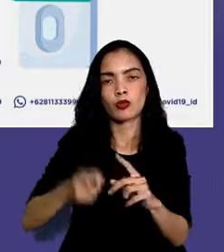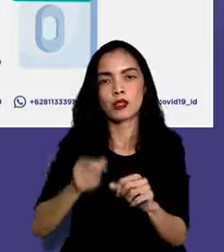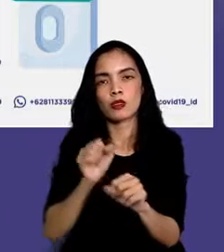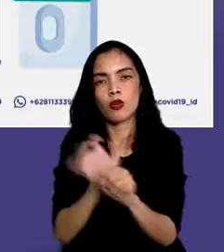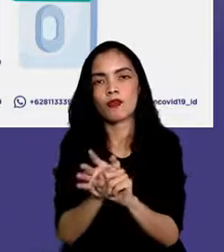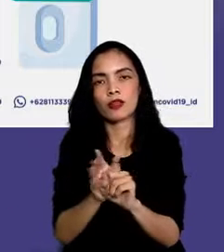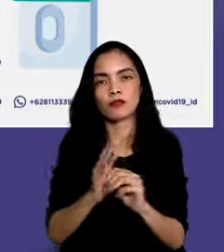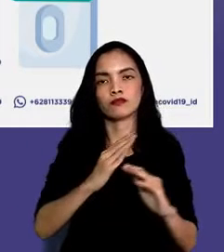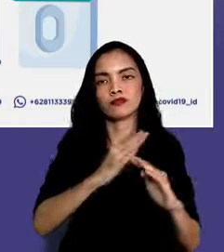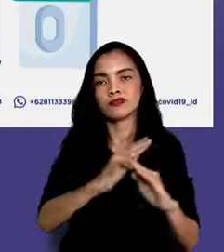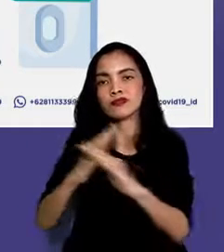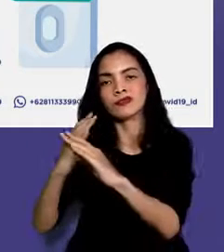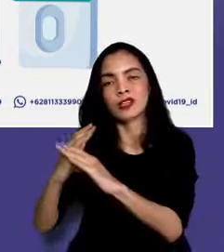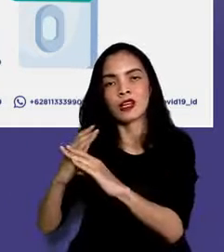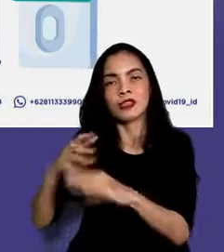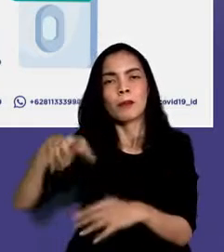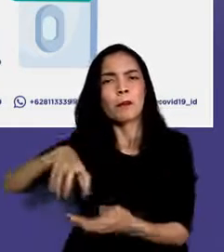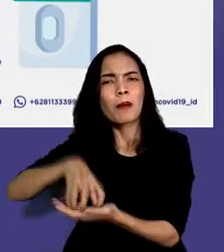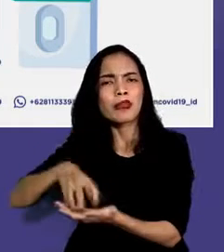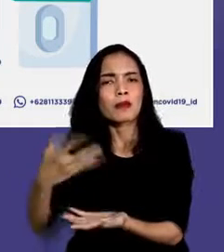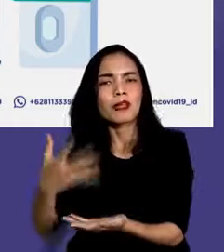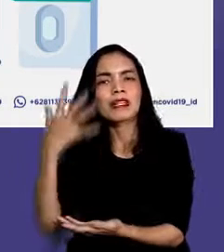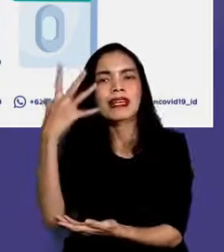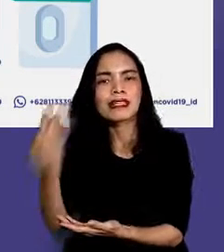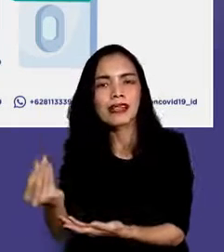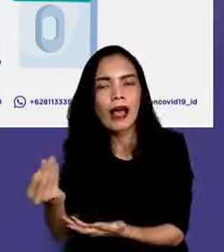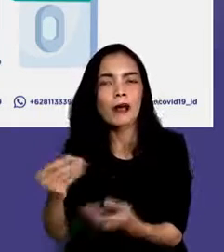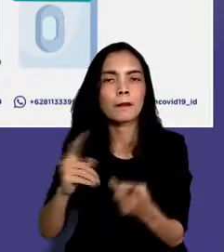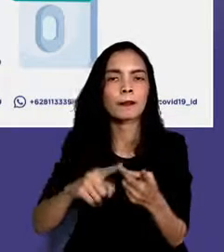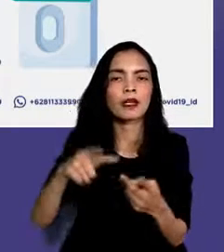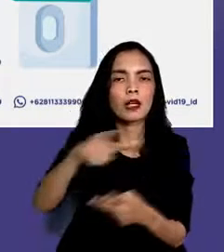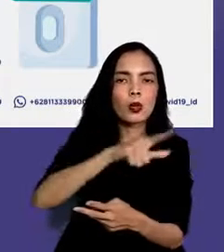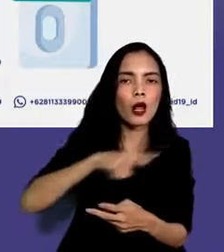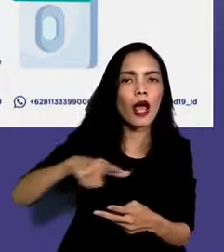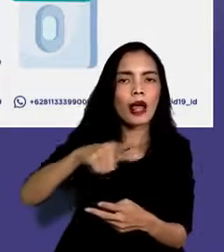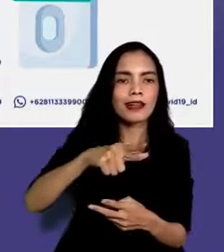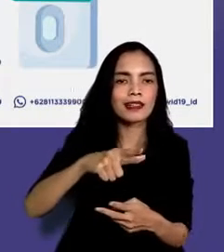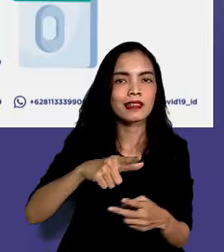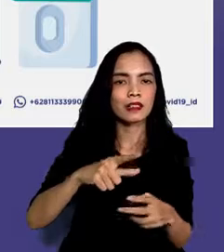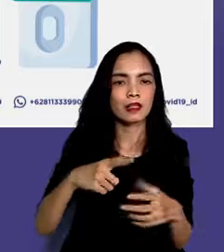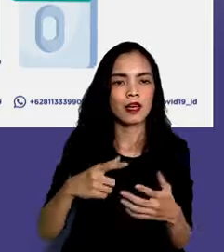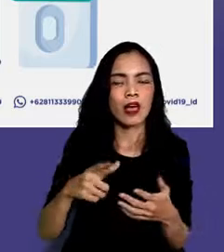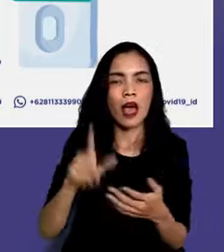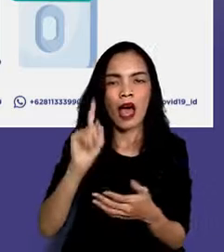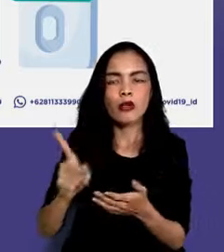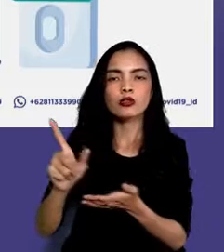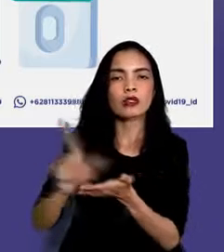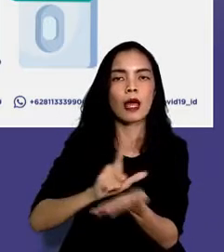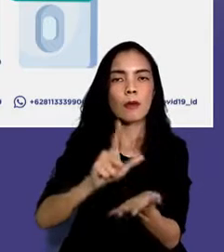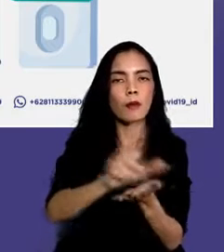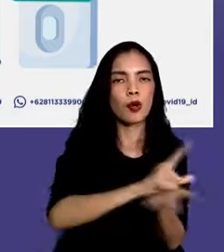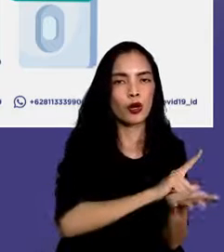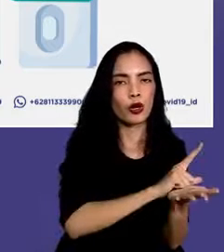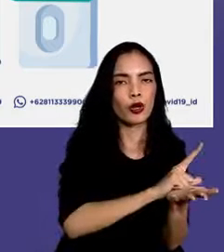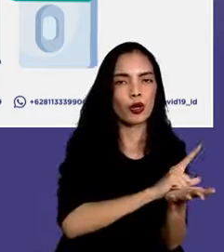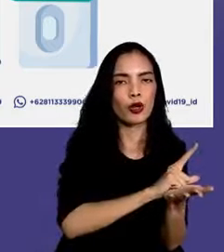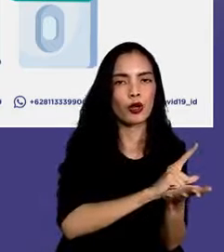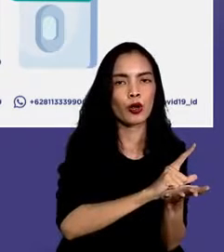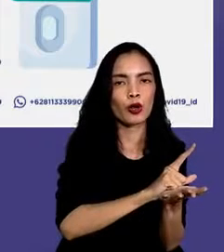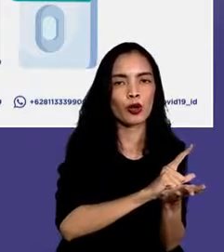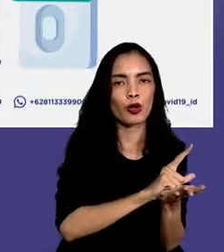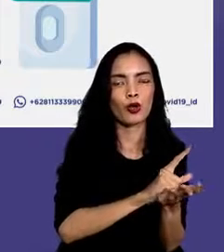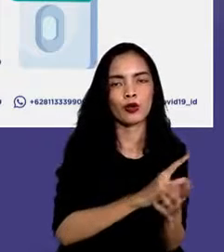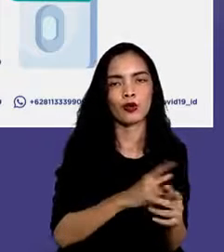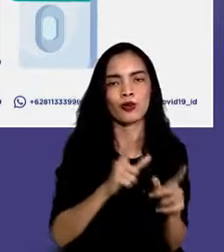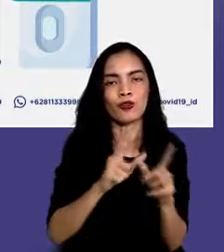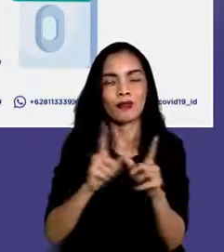di tiap desa atau kelurahan wajib melaporkan hasil kinerjanya secara berkala ke platform pelaporan posko sebagai tindak lanjut